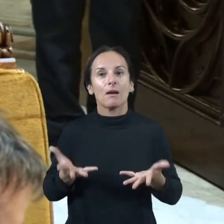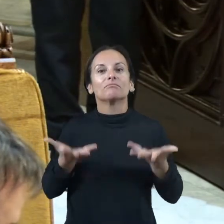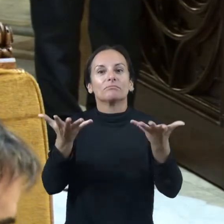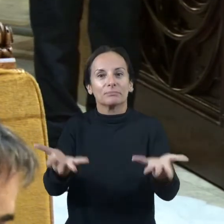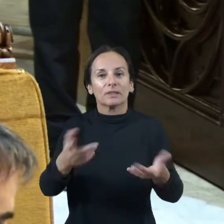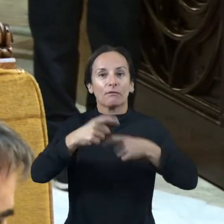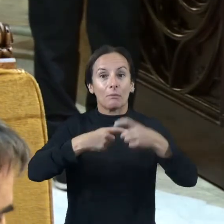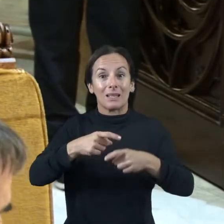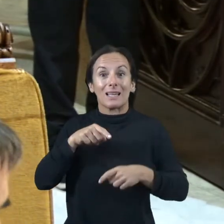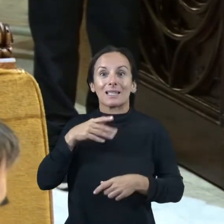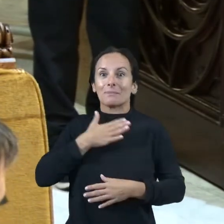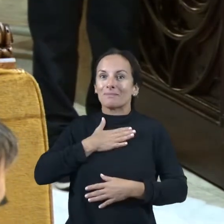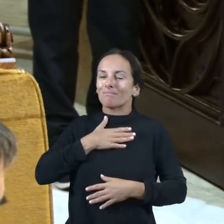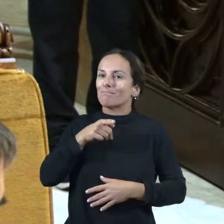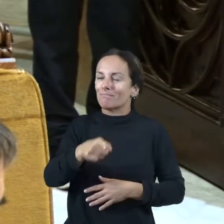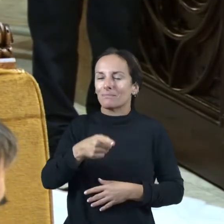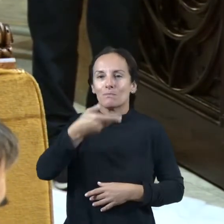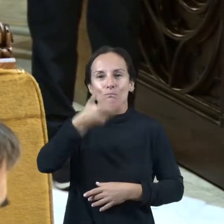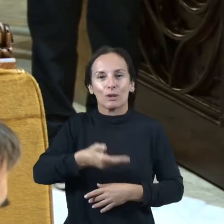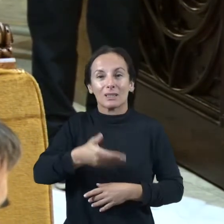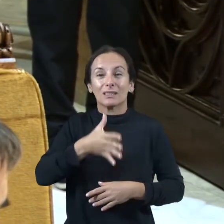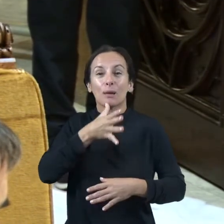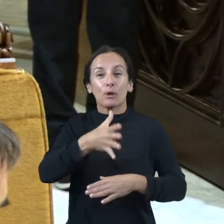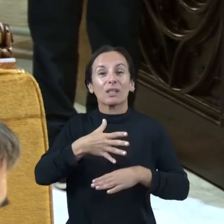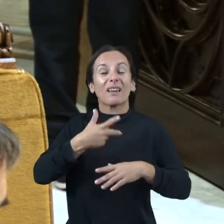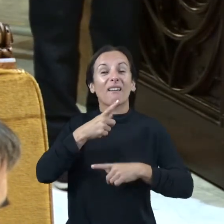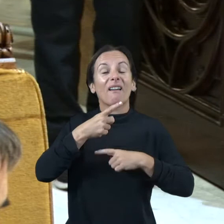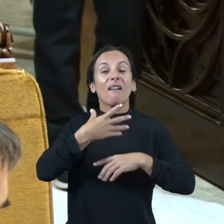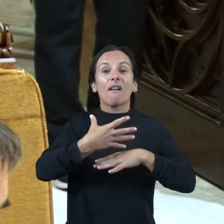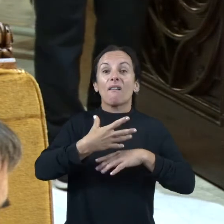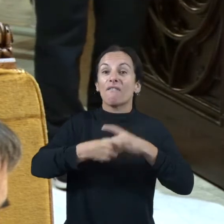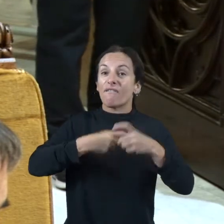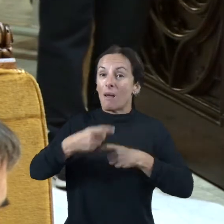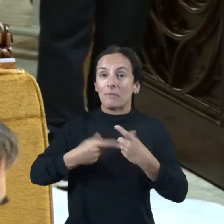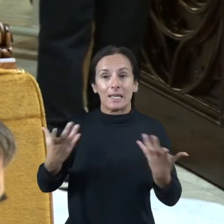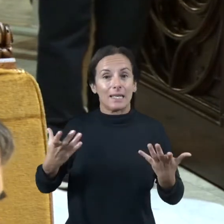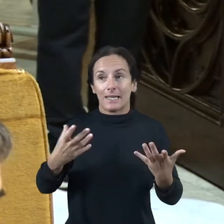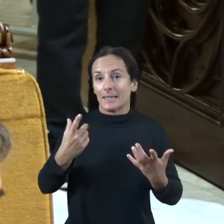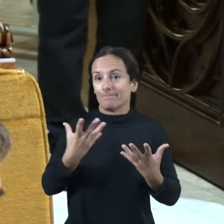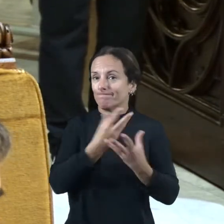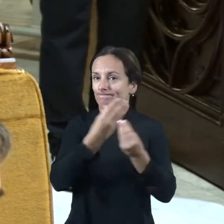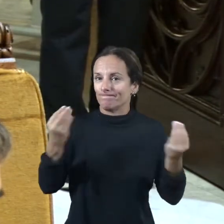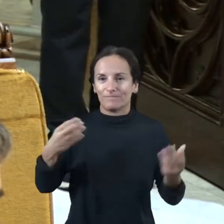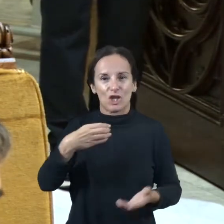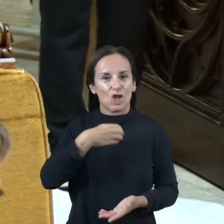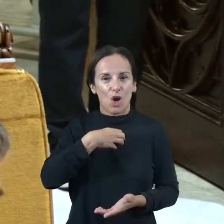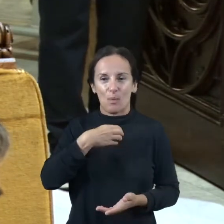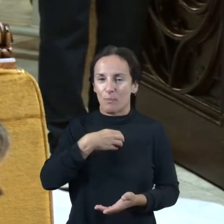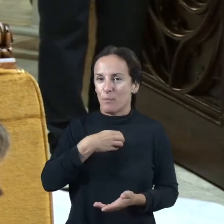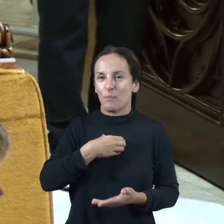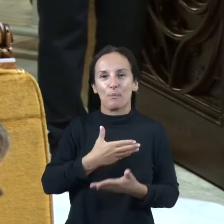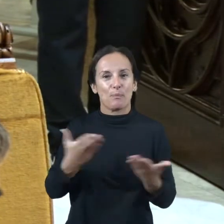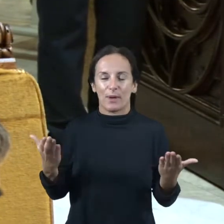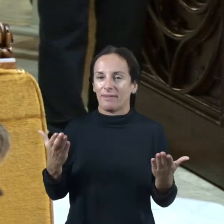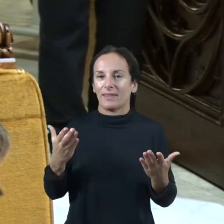associacions de famílies no han pogut començar a fer aquest tipus d'activitats per tant ens hem quedat sempre fora d